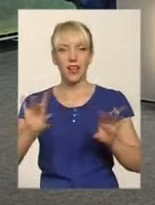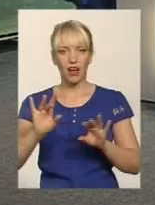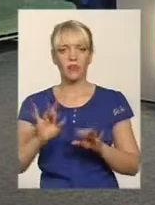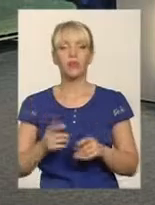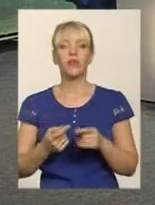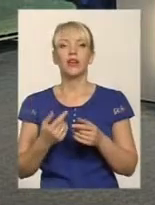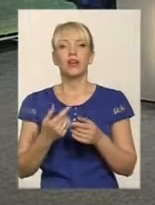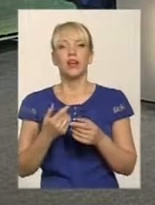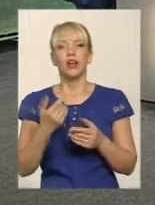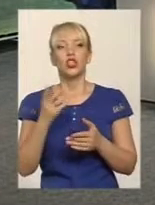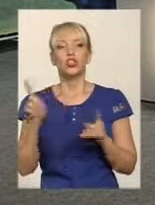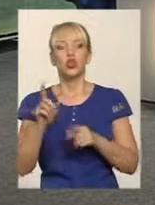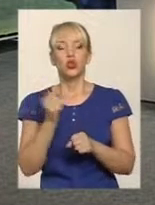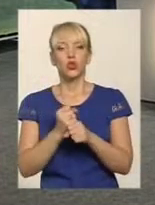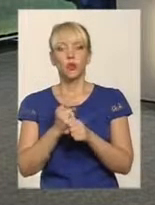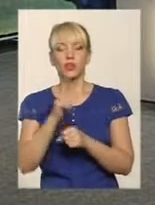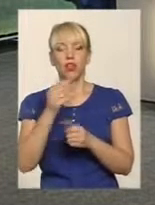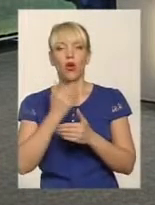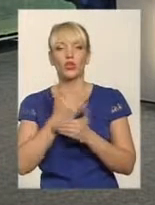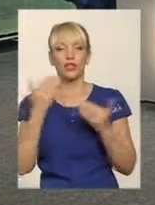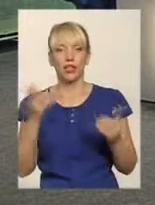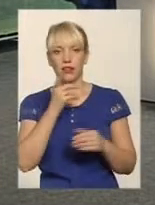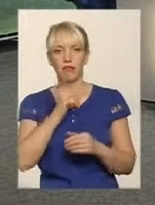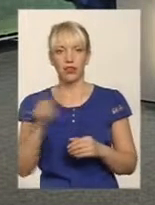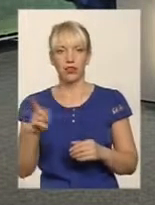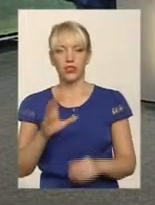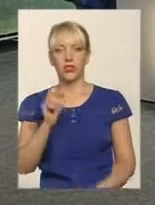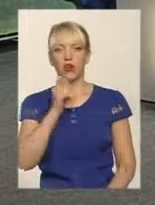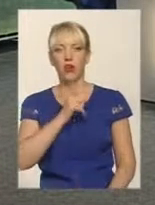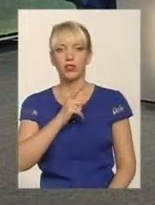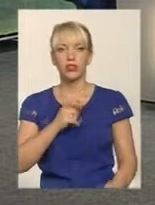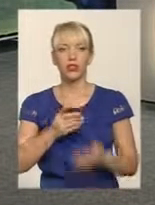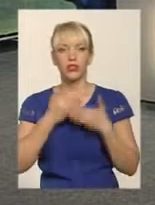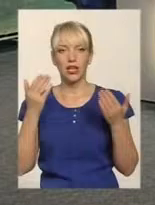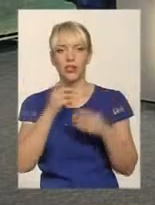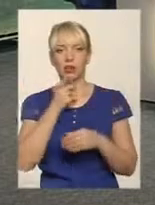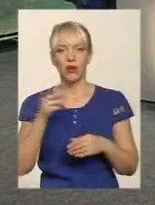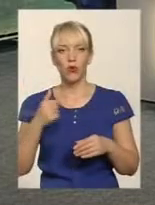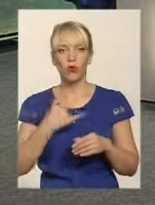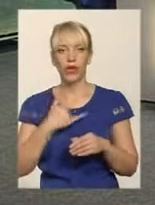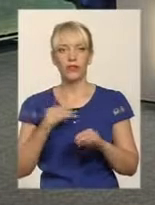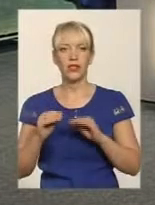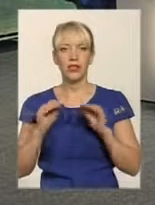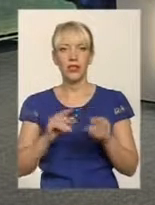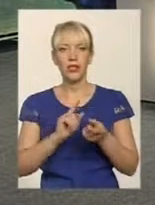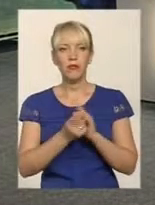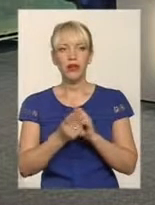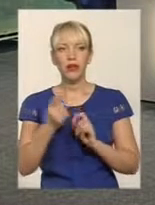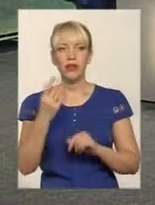останній період, от вже, якщо говорити, за півріччя? За останній період встановлено у нас в області, взагалі,